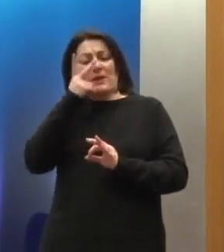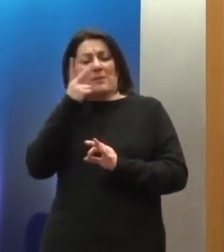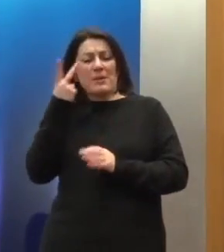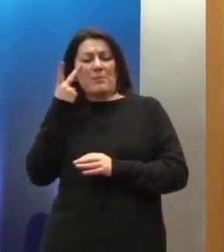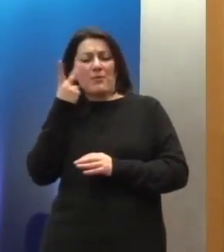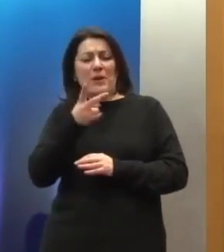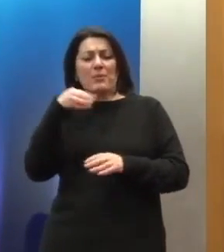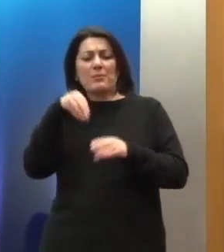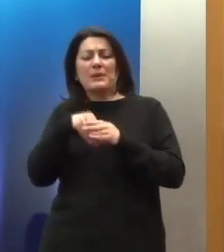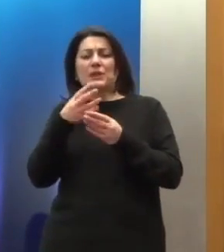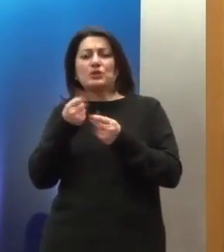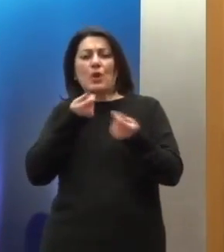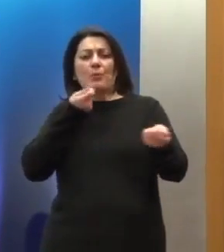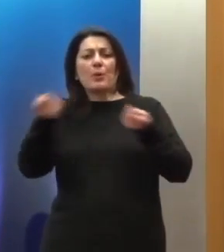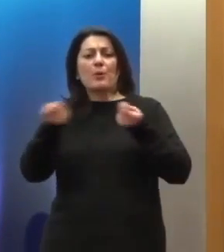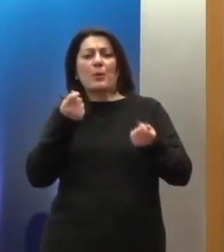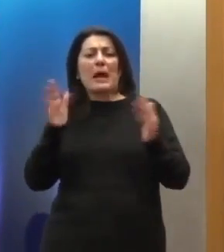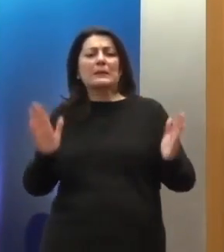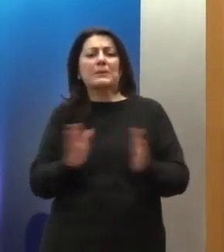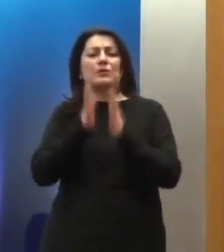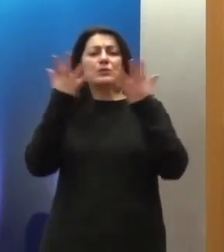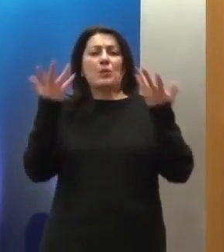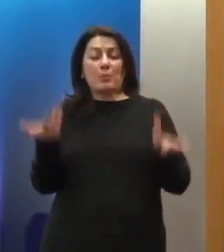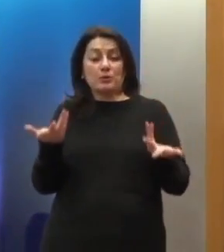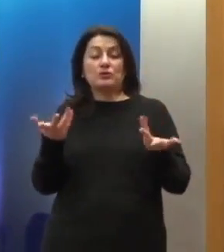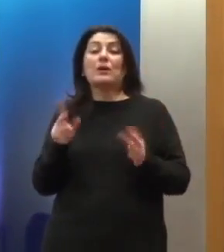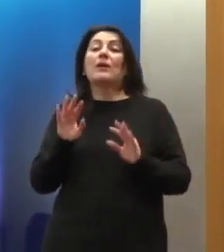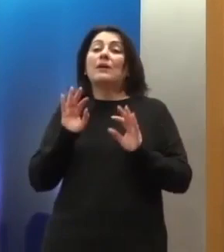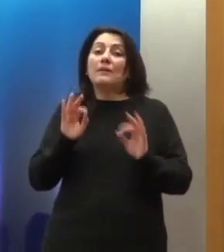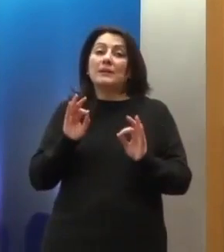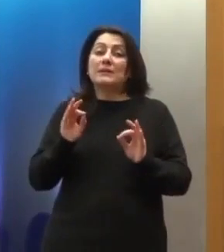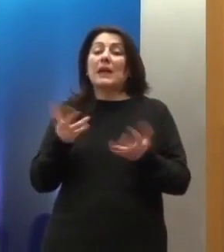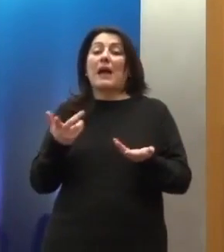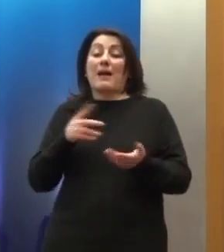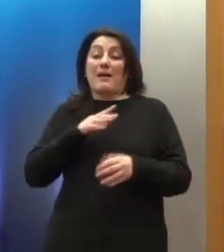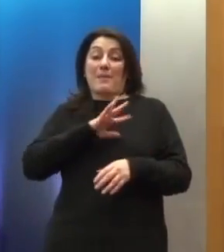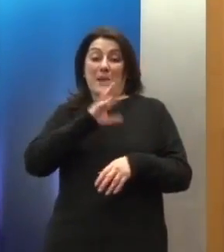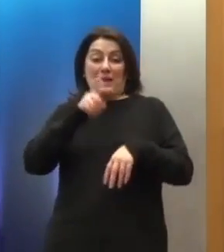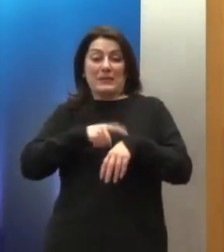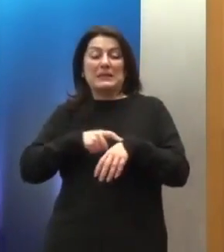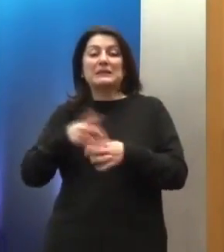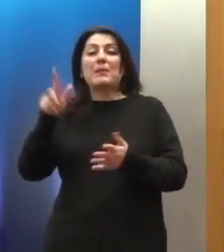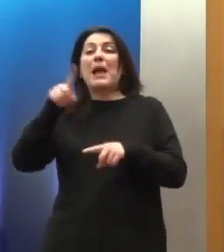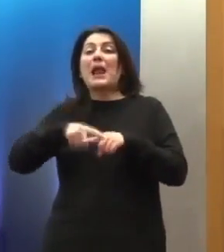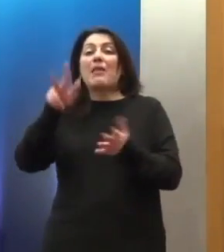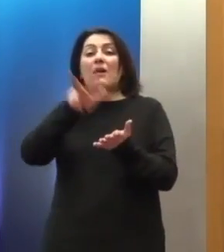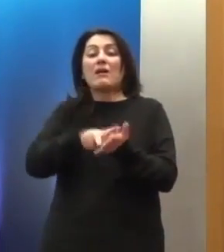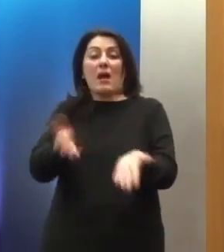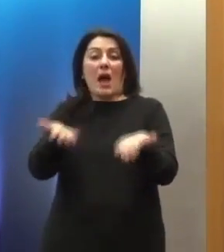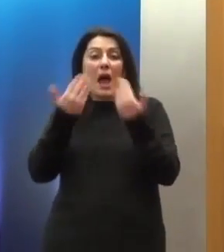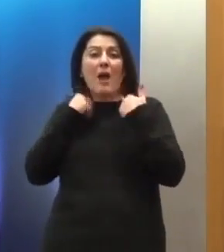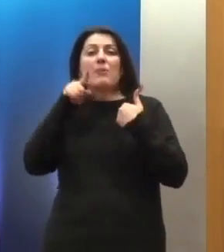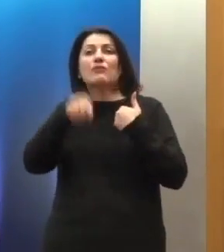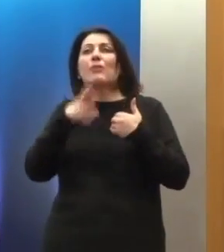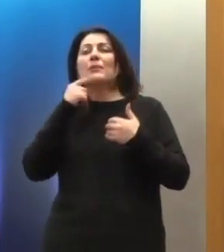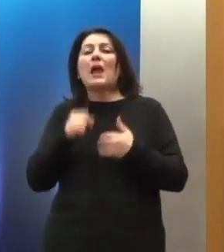οικουμενική διακήρυξη. Συνεπώς, ήταν ένα έλλειμμα το γεγονός ότι η Ελλάδα δεν είχε επικυρώσει αυτόν τον αναθεωρημένο